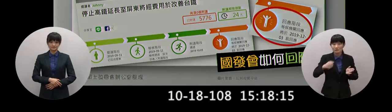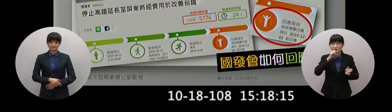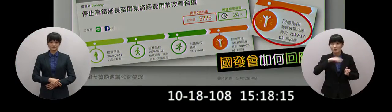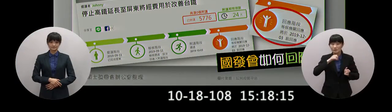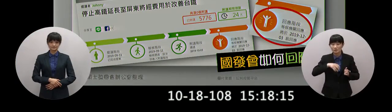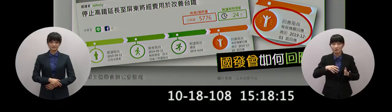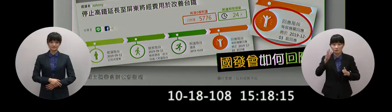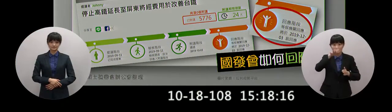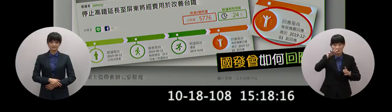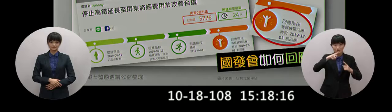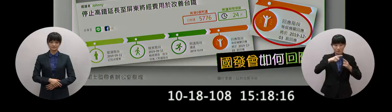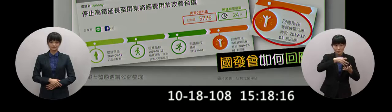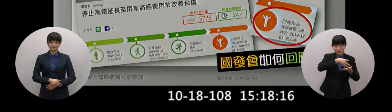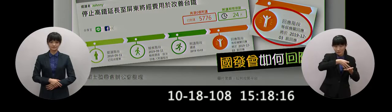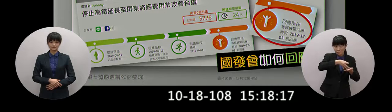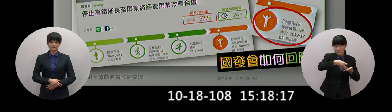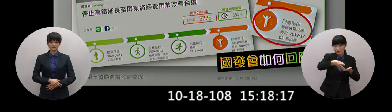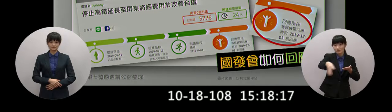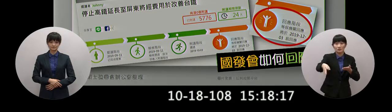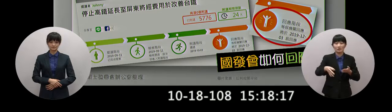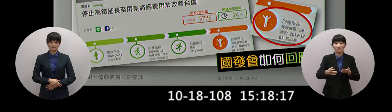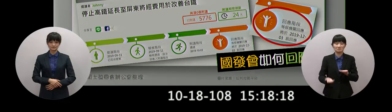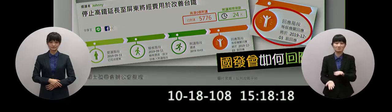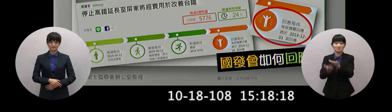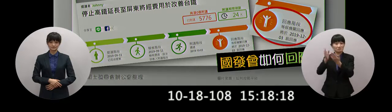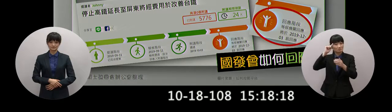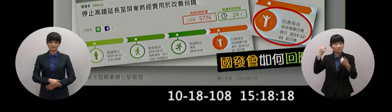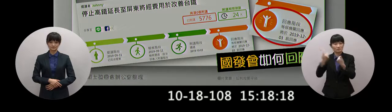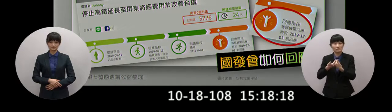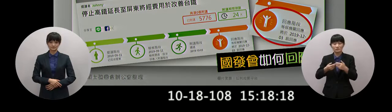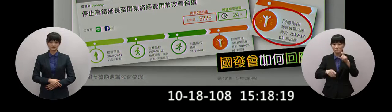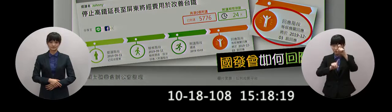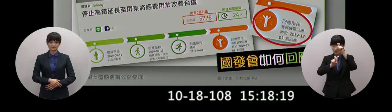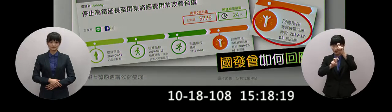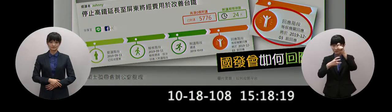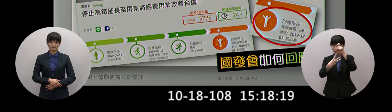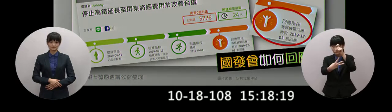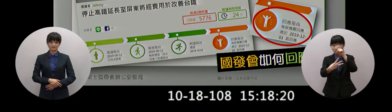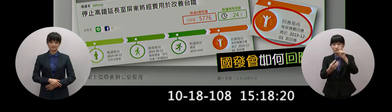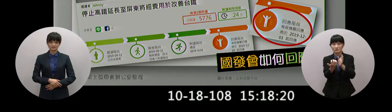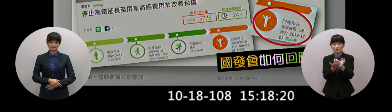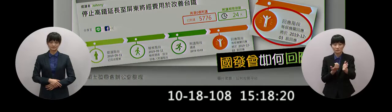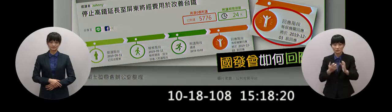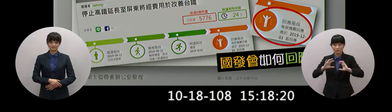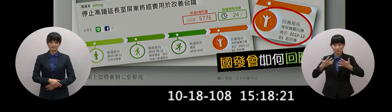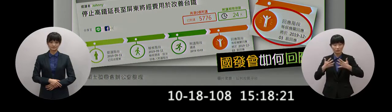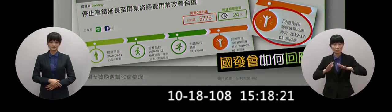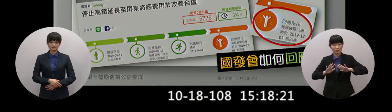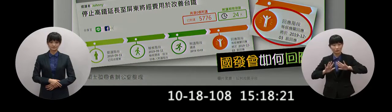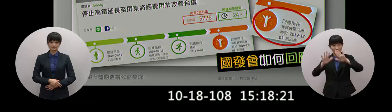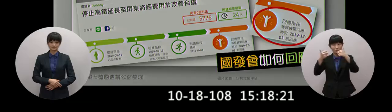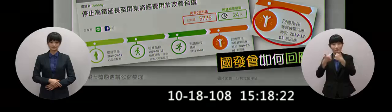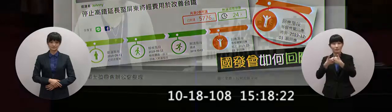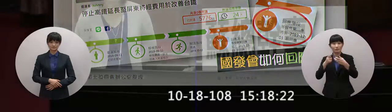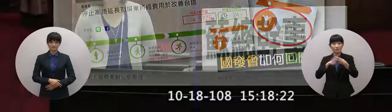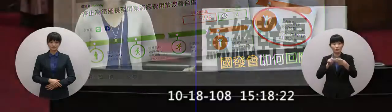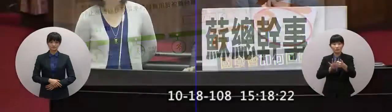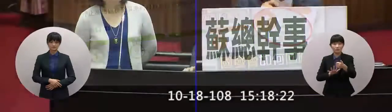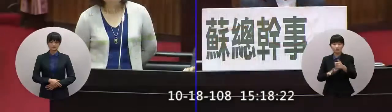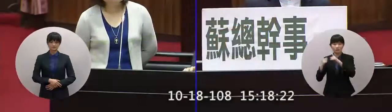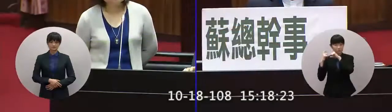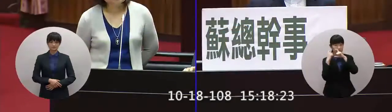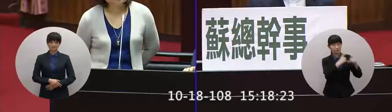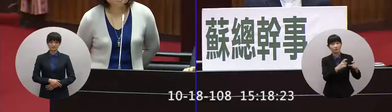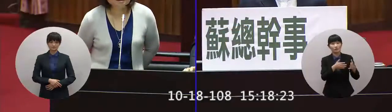案了按照規定12月3號以前國外委主委要付出回應